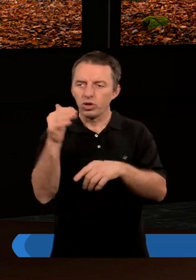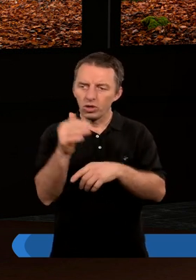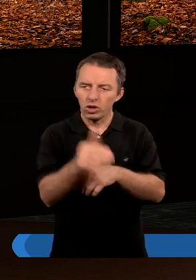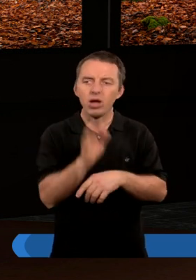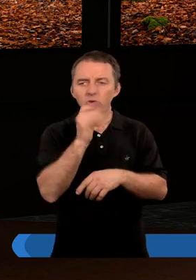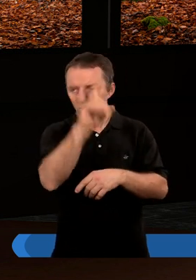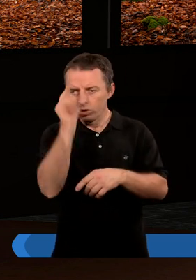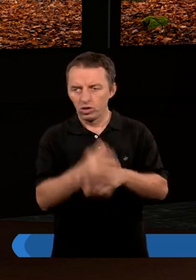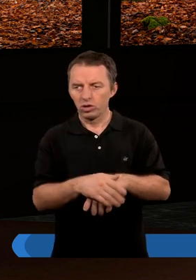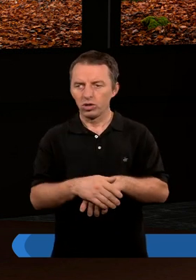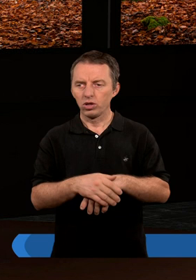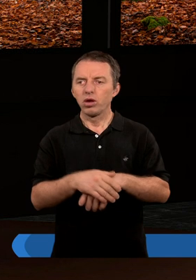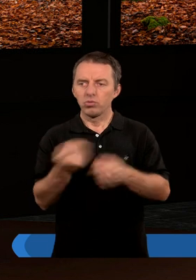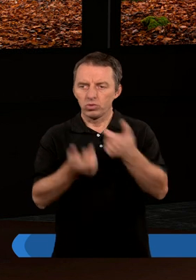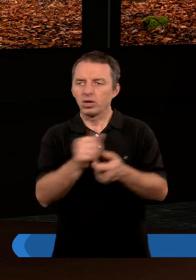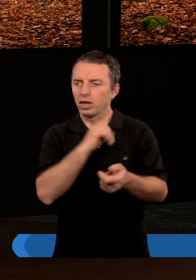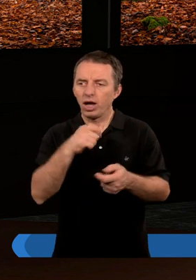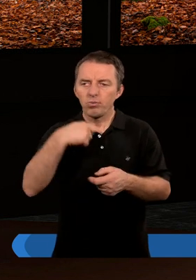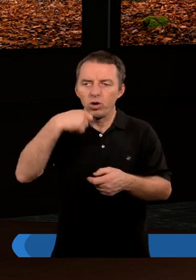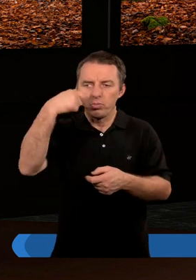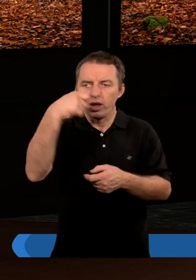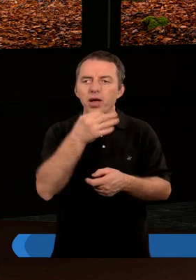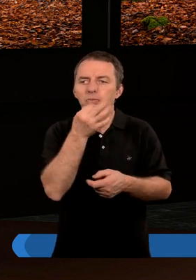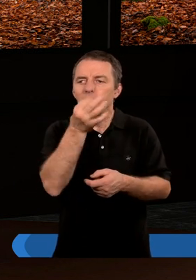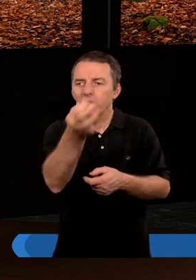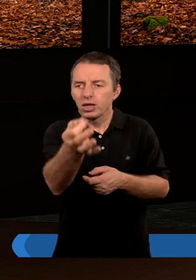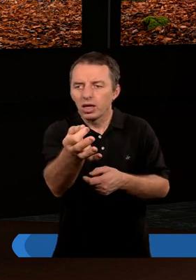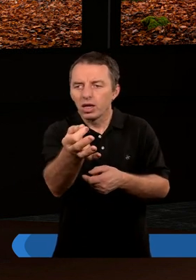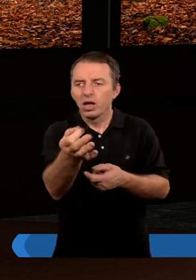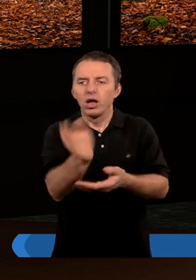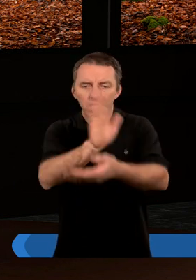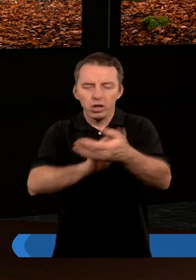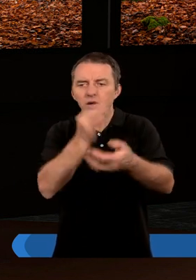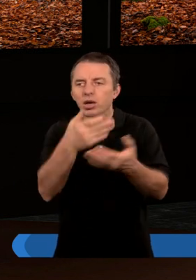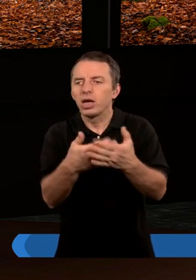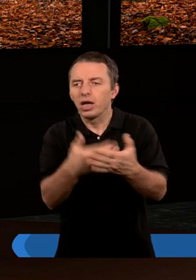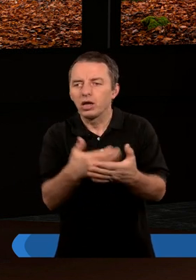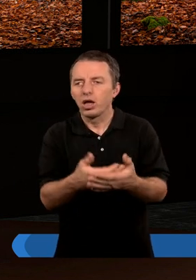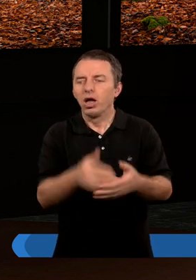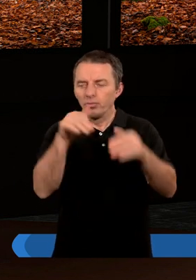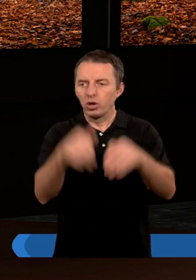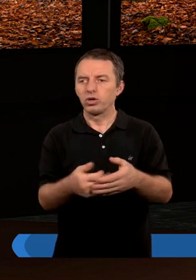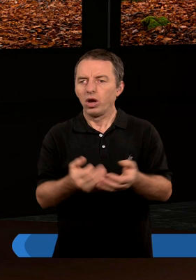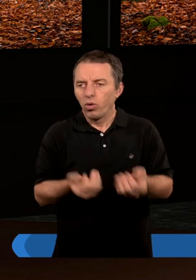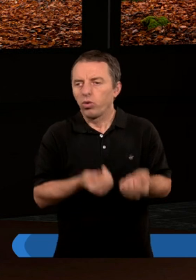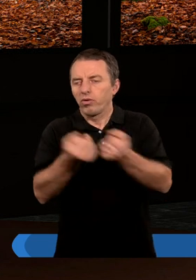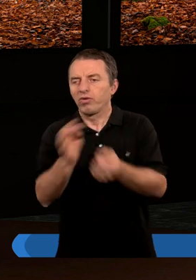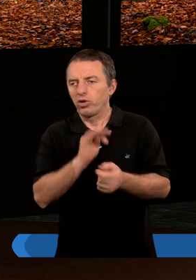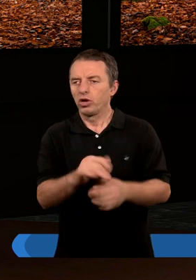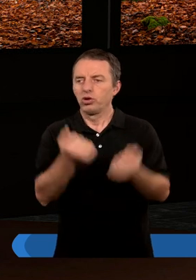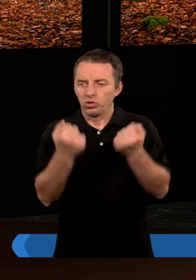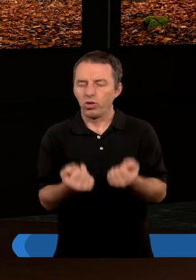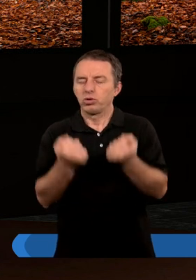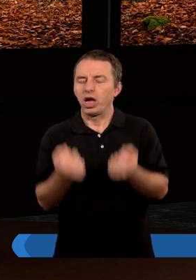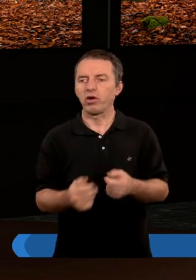tysiąca młodych osób popełniło samobójstwo. Pytanie rodzi się takie, dlaczego? Nie mogli udźwignąć swoich